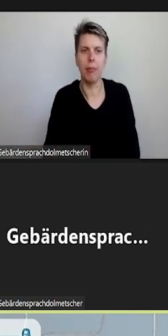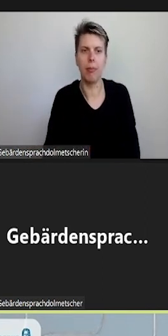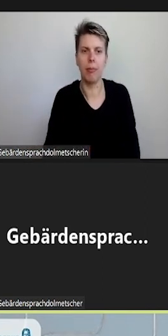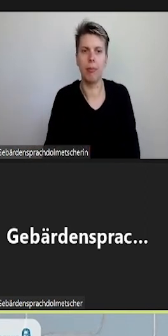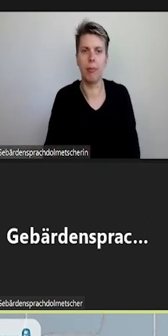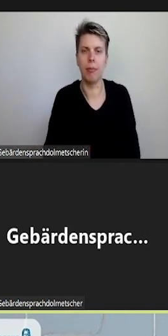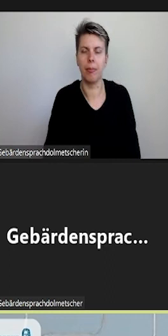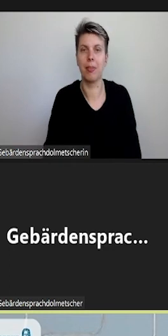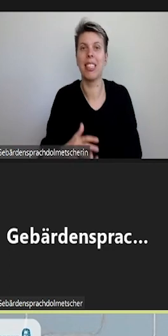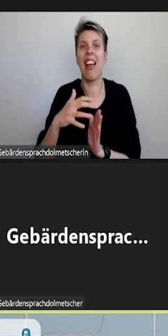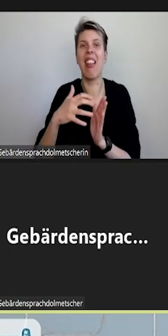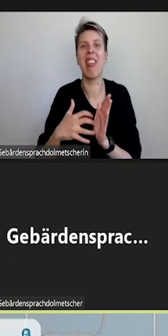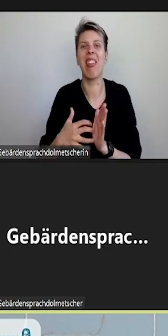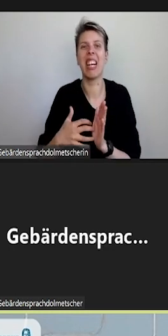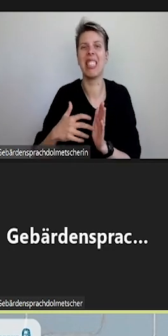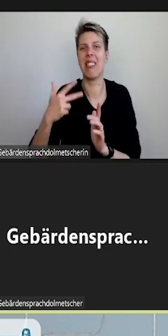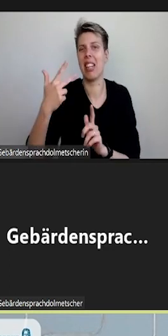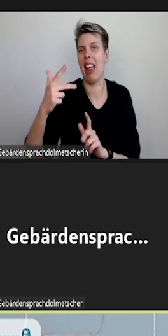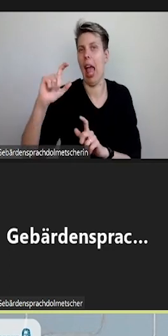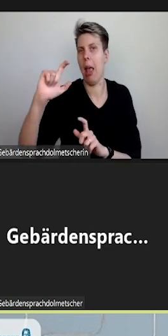Texthäppchen sozusagen.